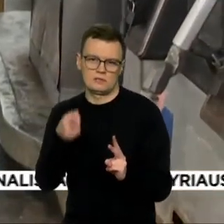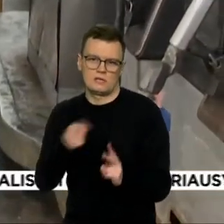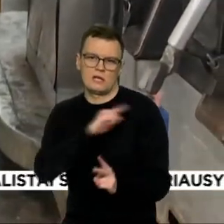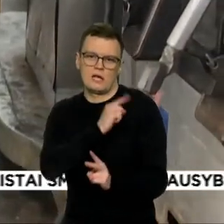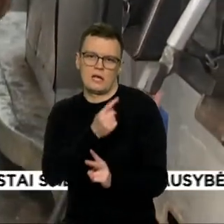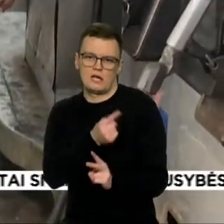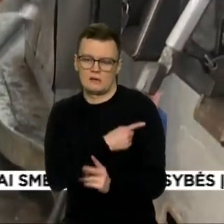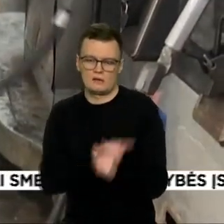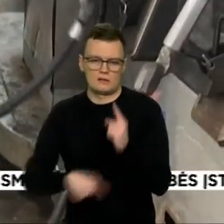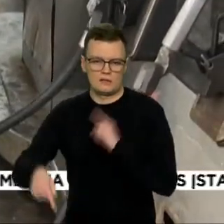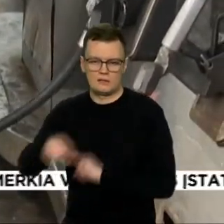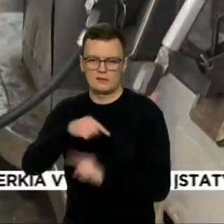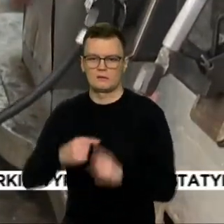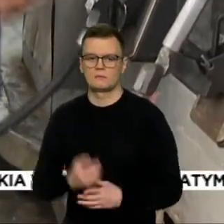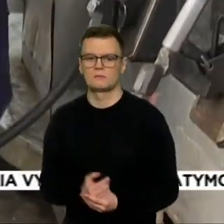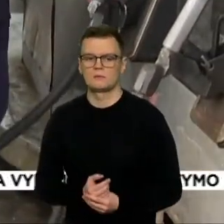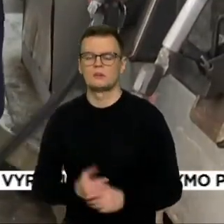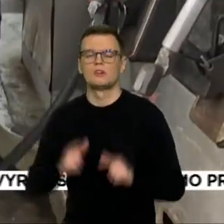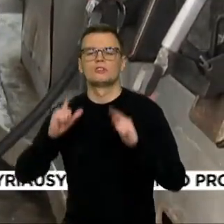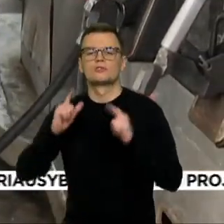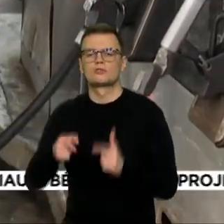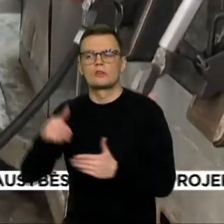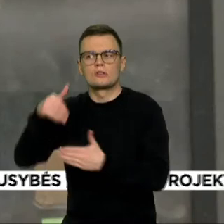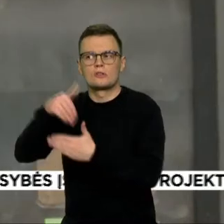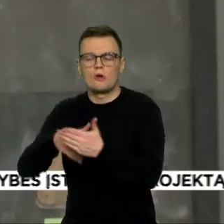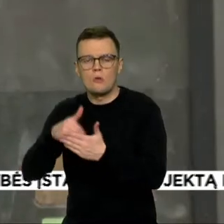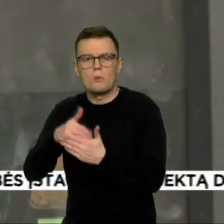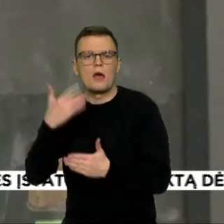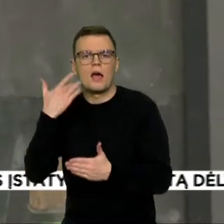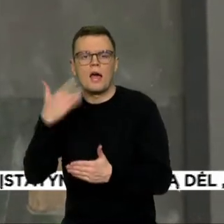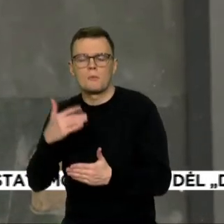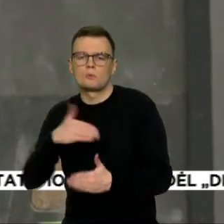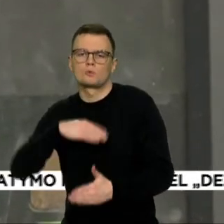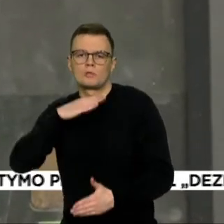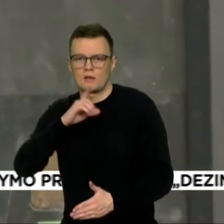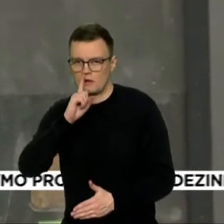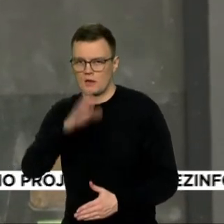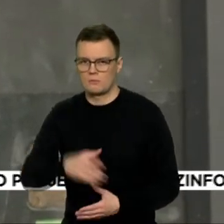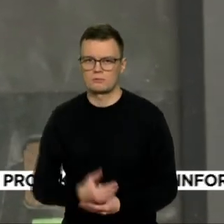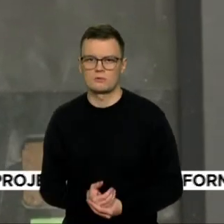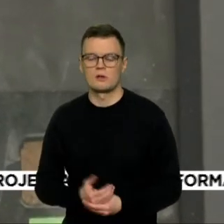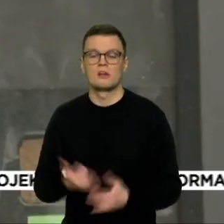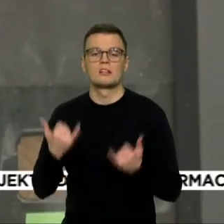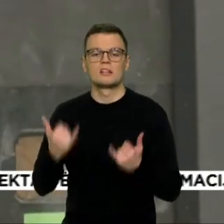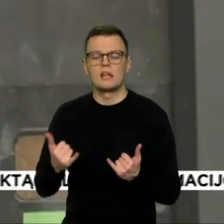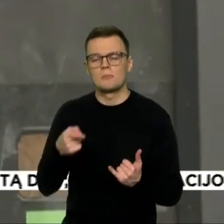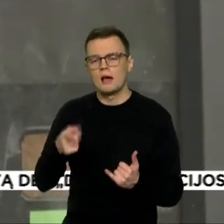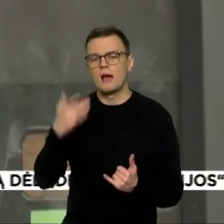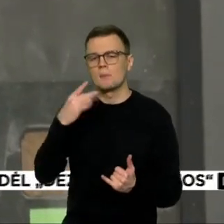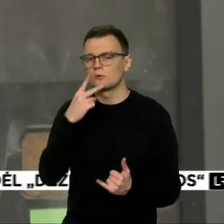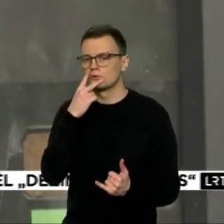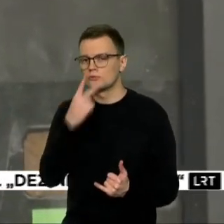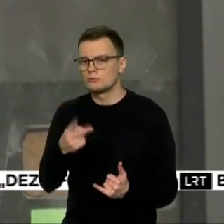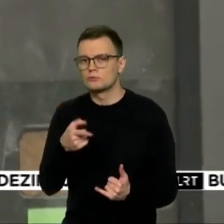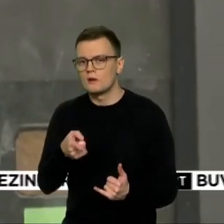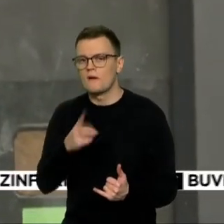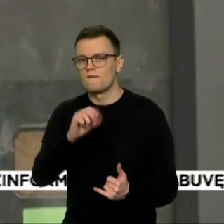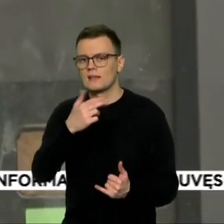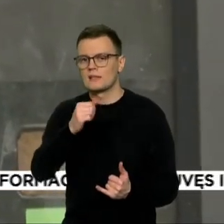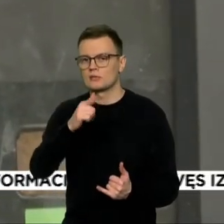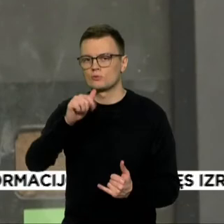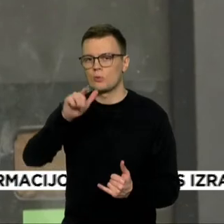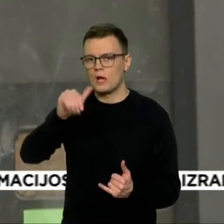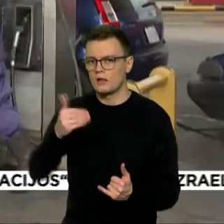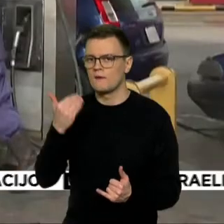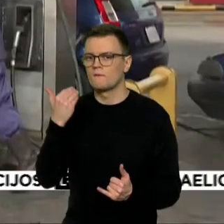valstijų strateginio rezervo neužteks. Baltųjų rūmų žvilgsnis nukrypo į naftos trutingos Venezuelos izoliuotą diktatorių. Jei